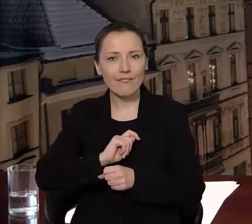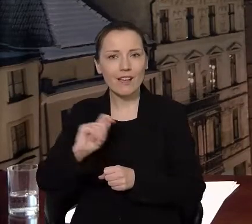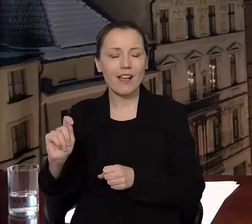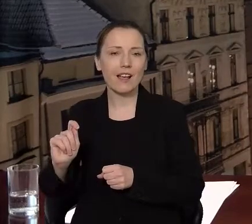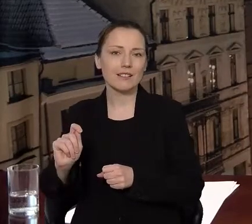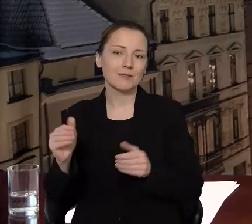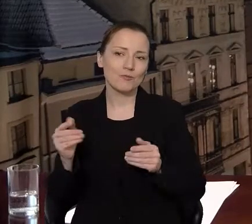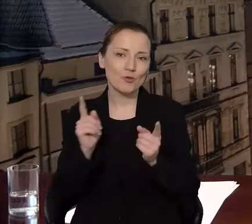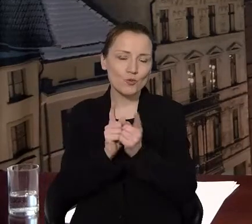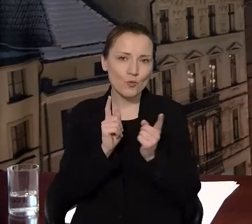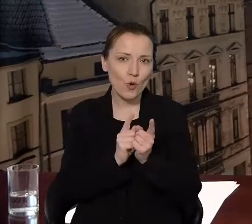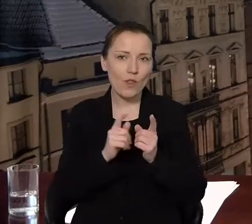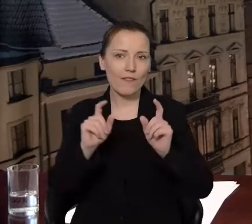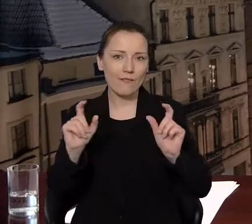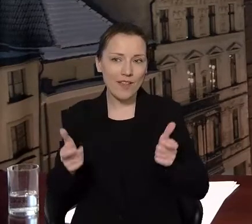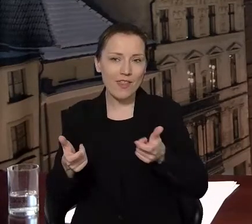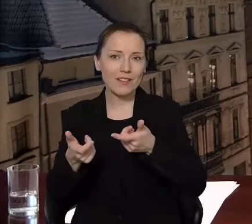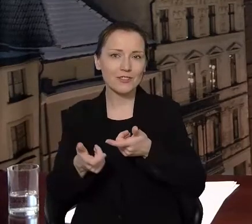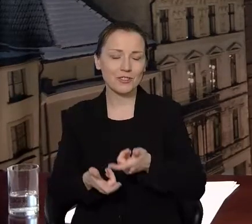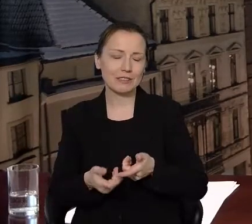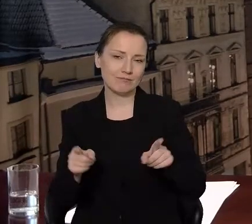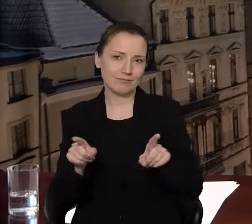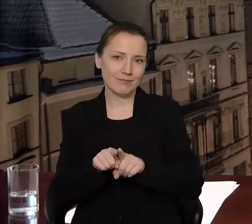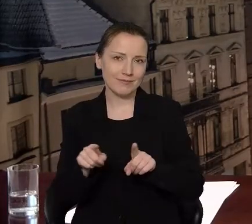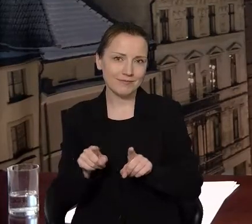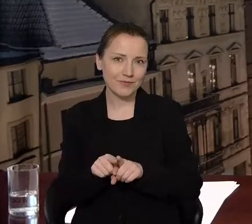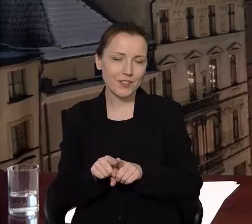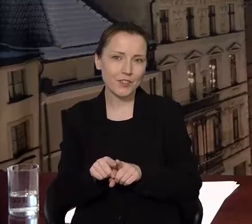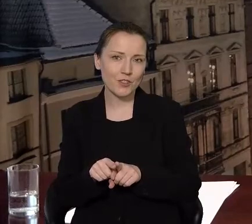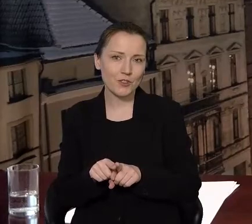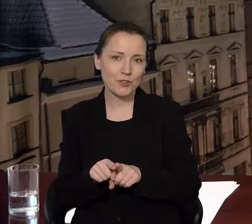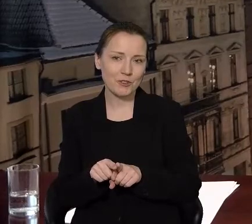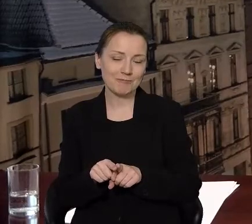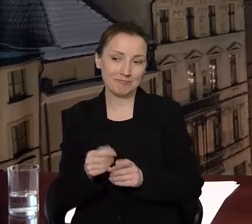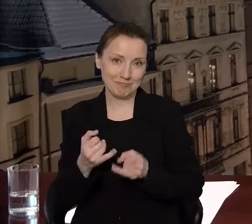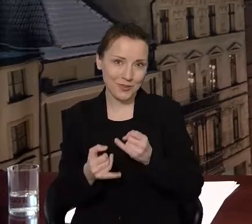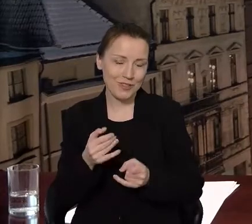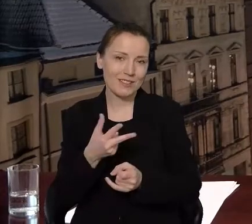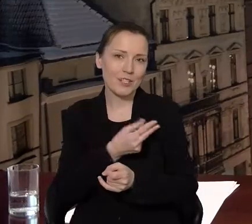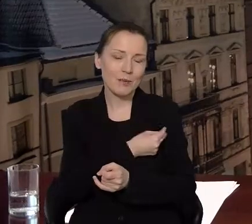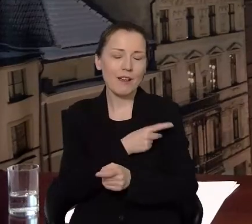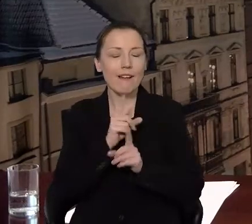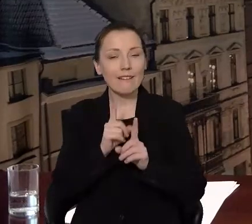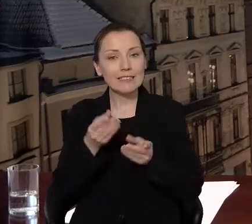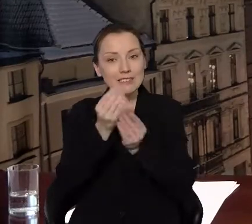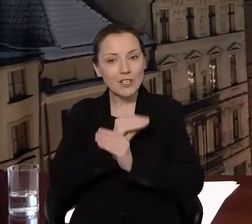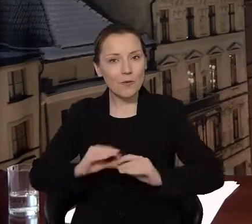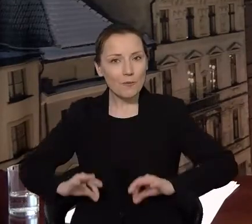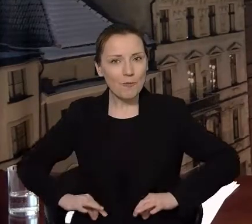możliwości spotkań, wydarzeń, to także wiąże się z zaszczepieniem. A więc, Szanowni Państwo,